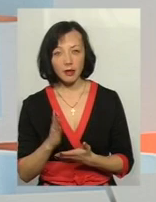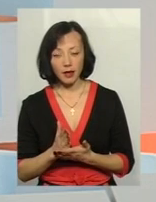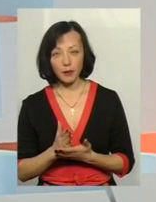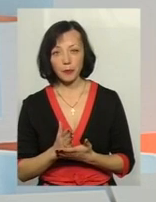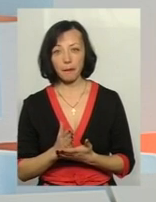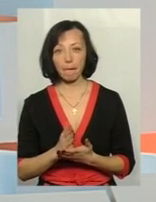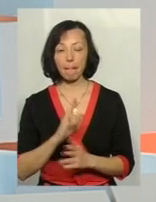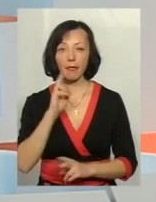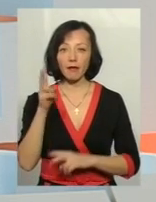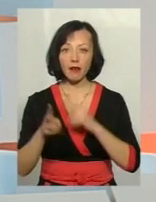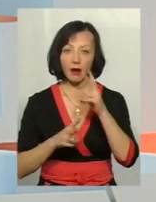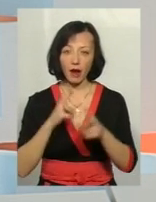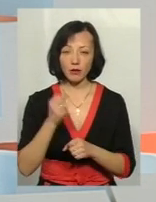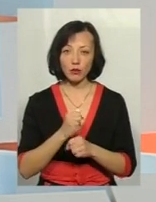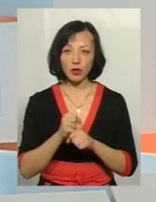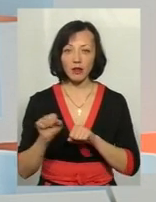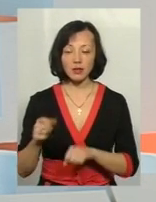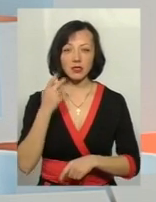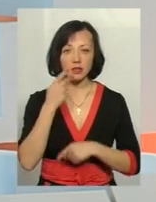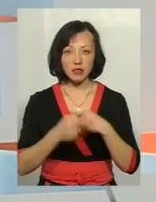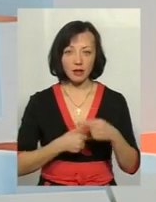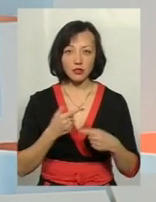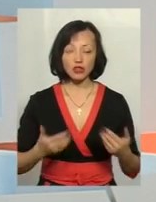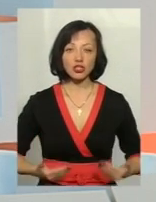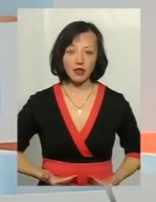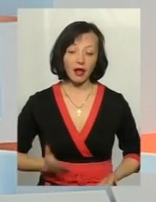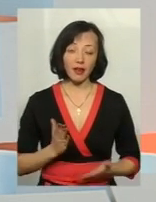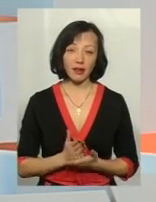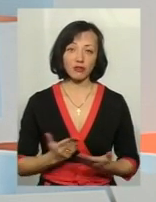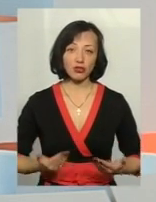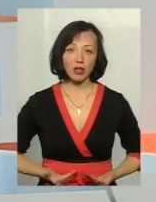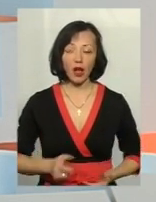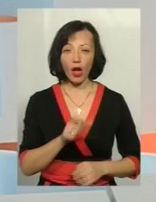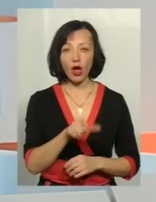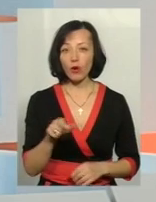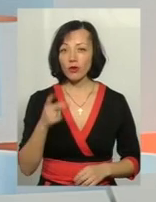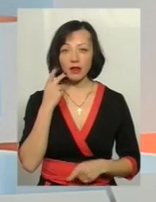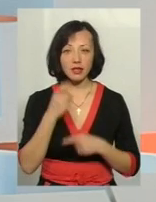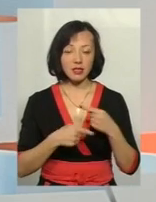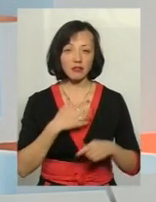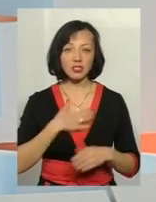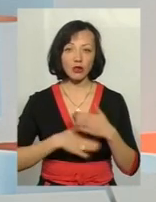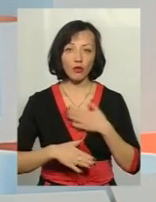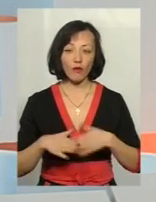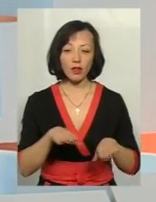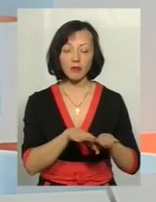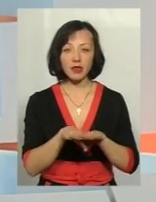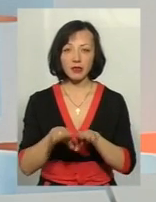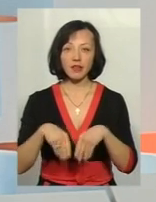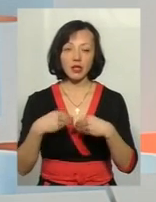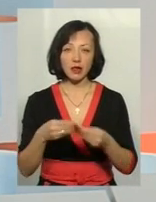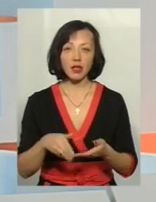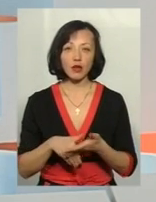нарікання на роботу адвокатів. Як і завжди, життя є життя, люди не завжди задоволені тим рівнем надання